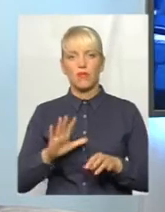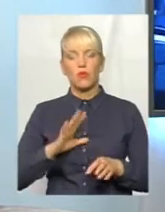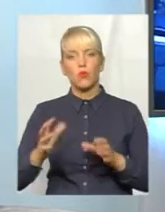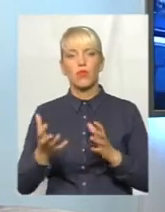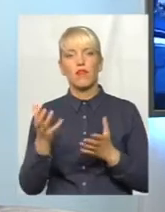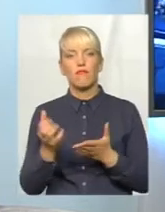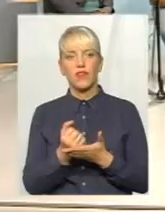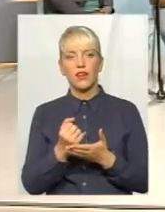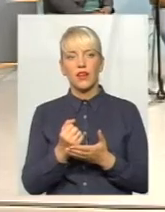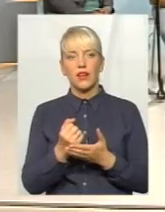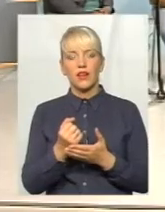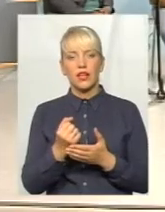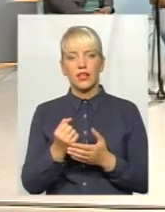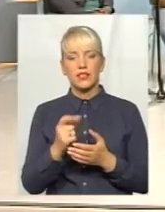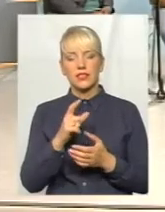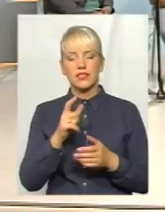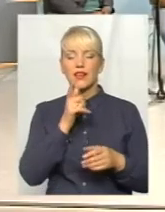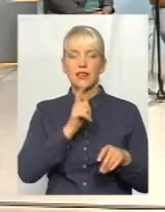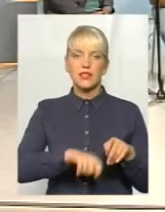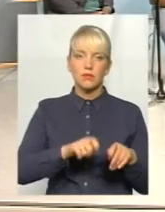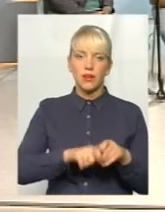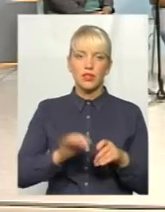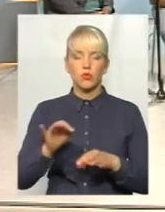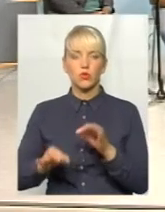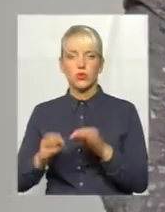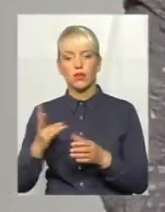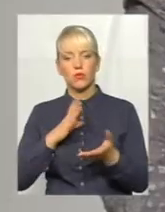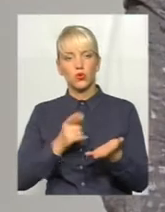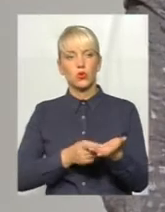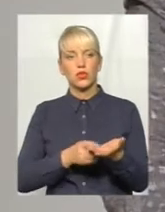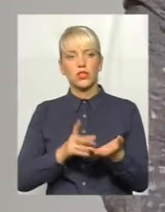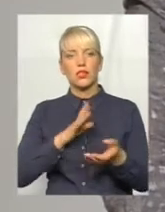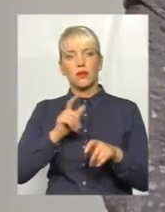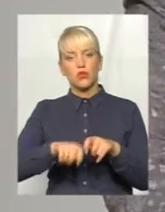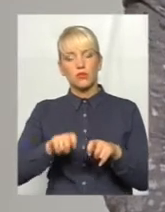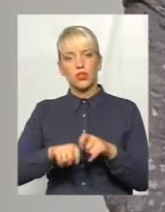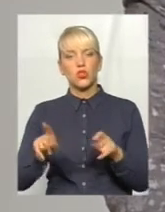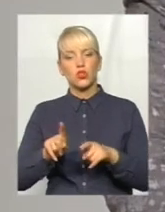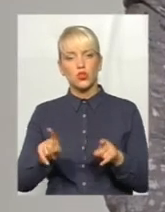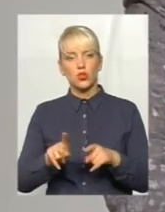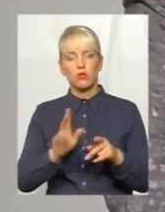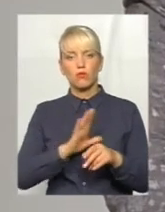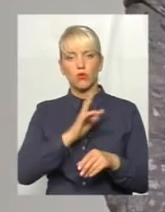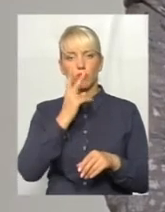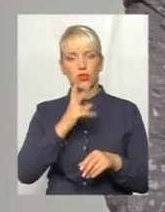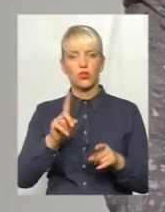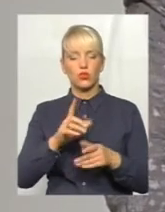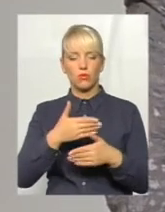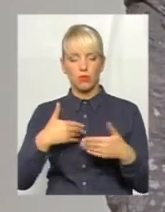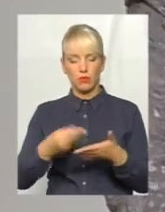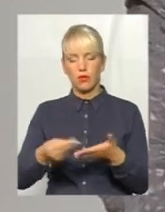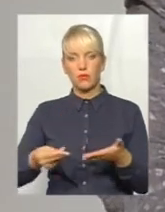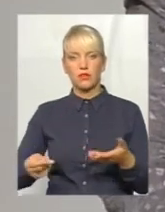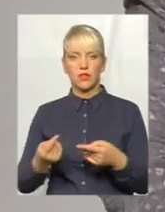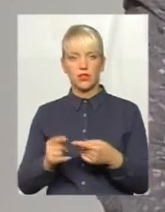експертом, так і з суддею, доказати по експертизі перші, яку ми проробили, щоб було видно, що ми підписували цей